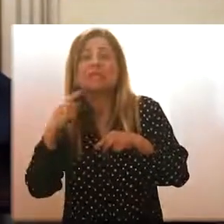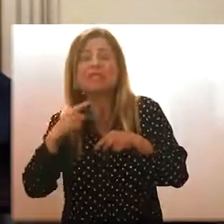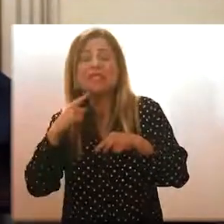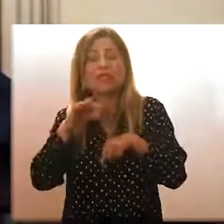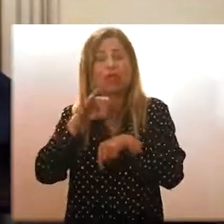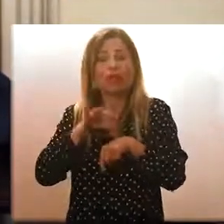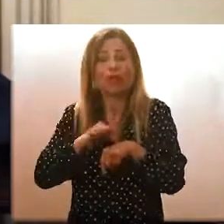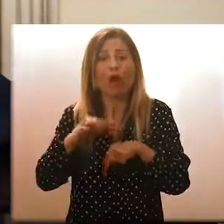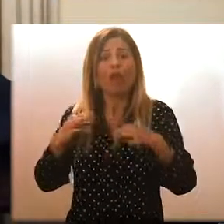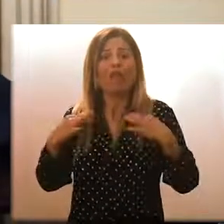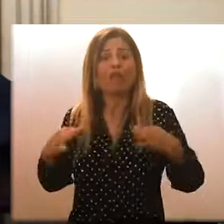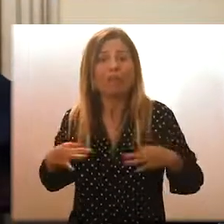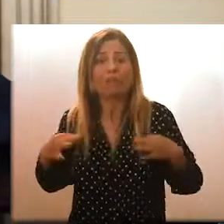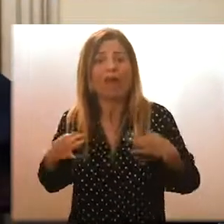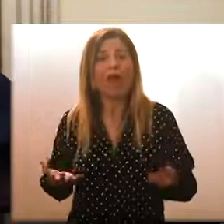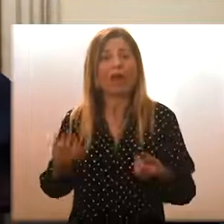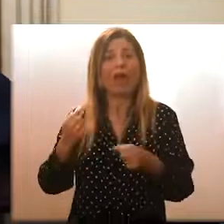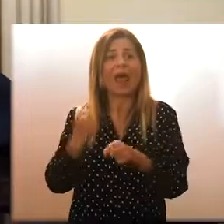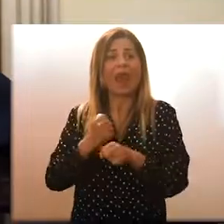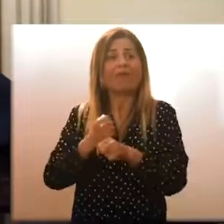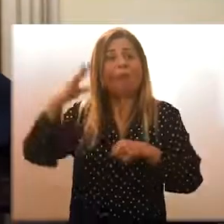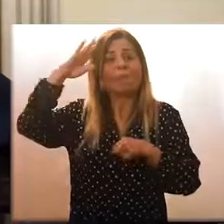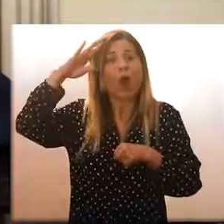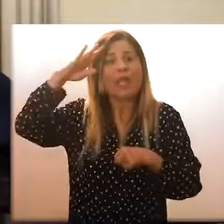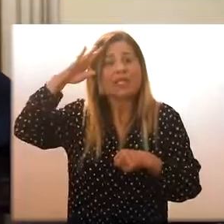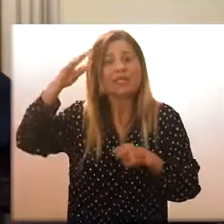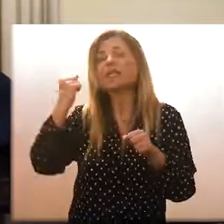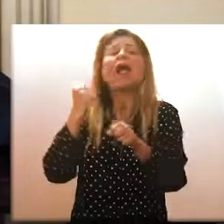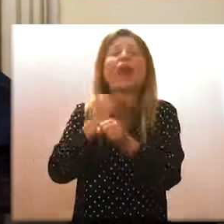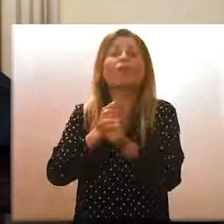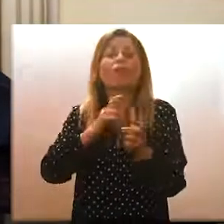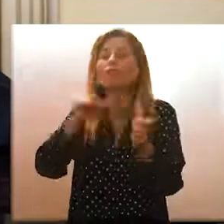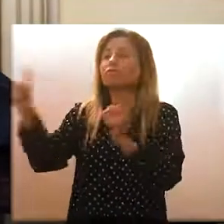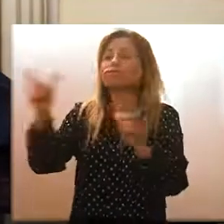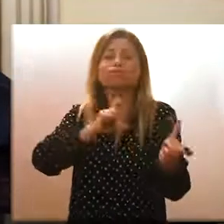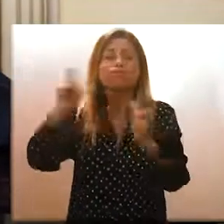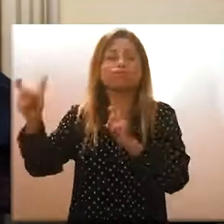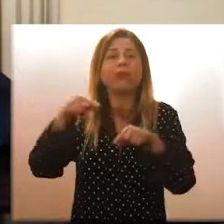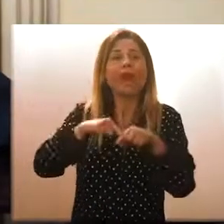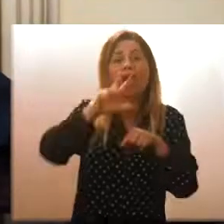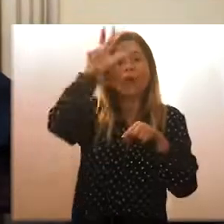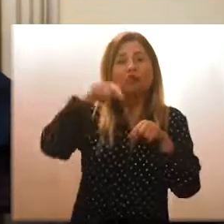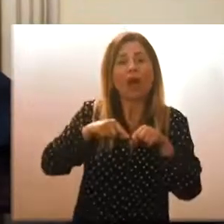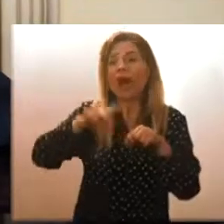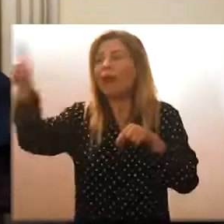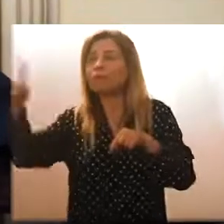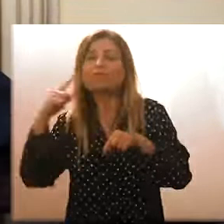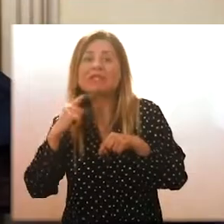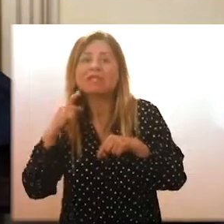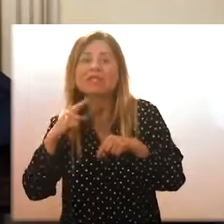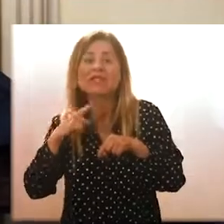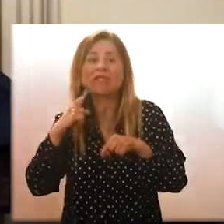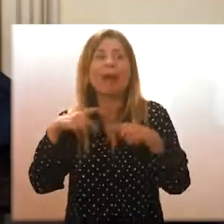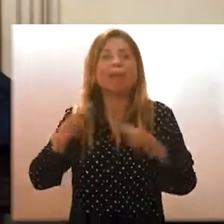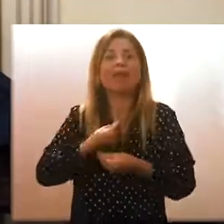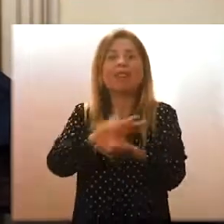medici, di infermieri, di rappresentanti delle forze dell'ordine che soprattutto in questa fase lavorano per garantire la nostra salute e